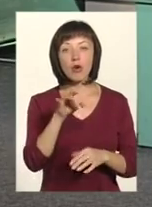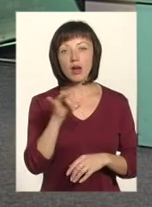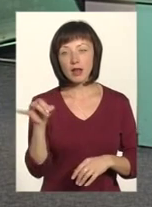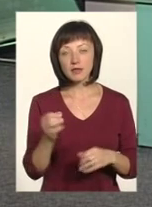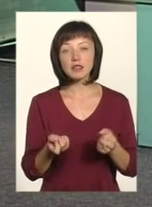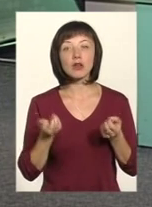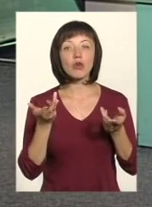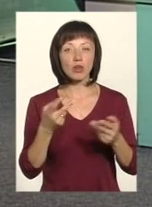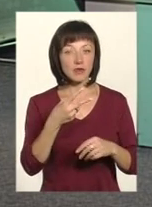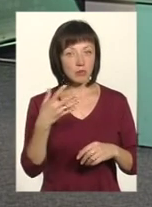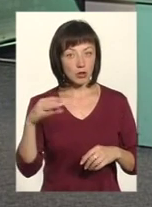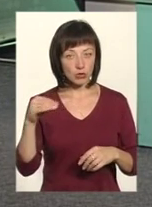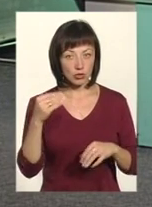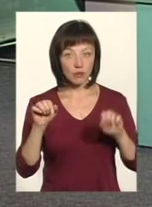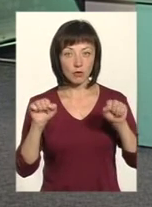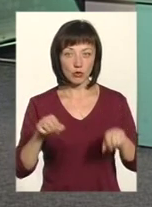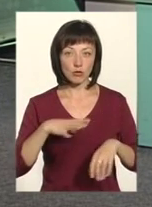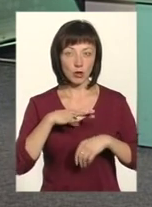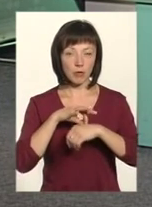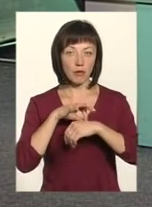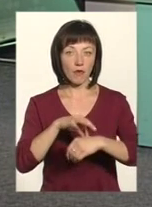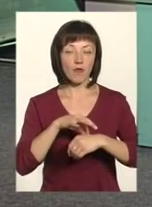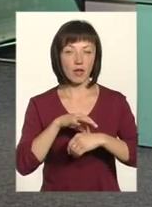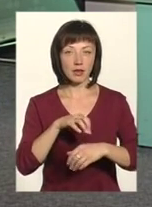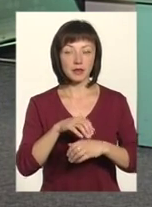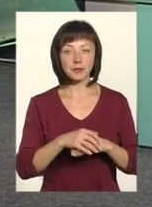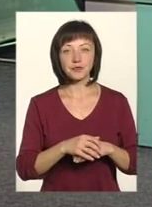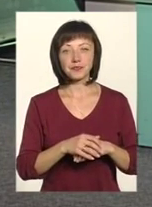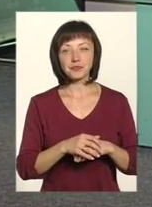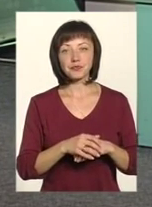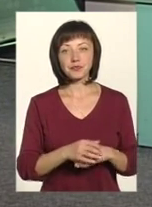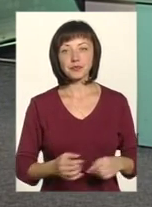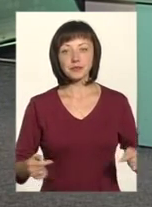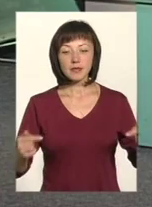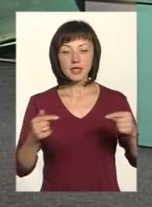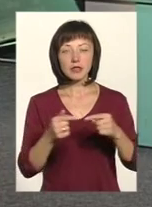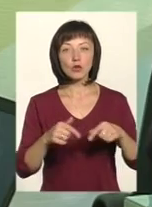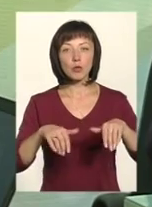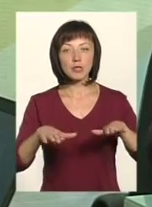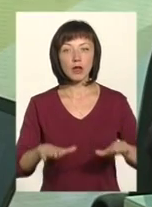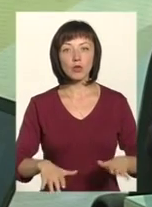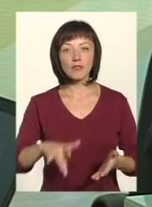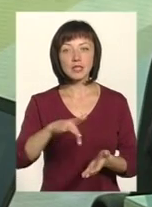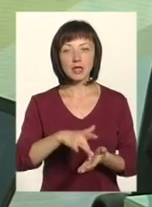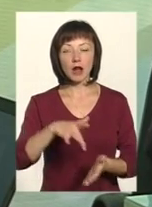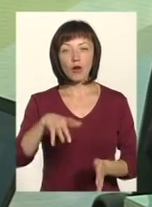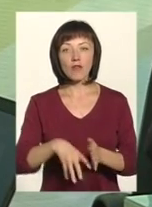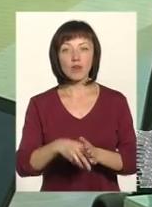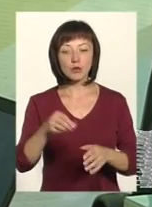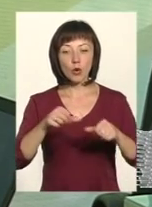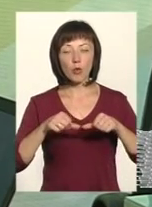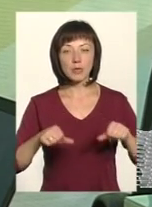25 жовтня можуть бути проведені? Згідно постанови Центральної виборчої комісії, двом